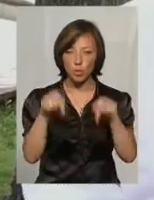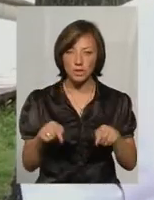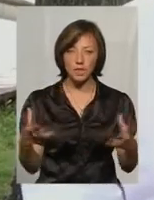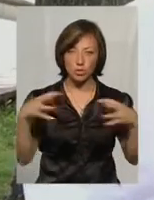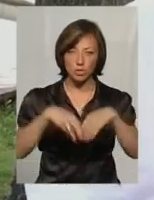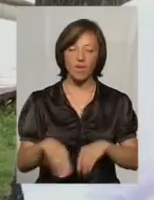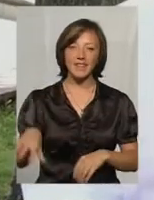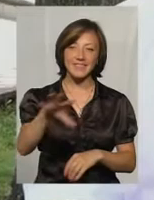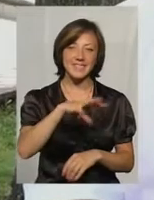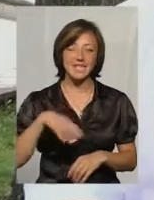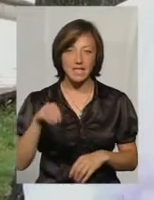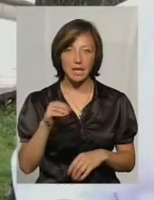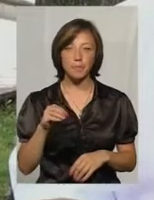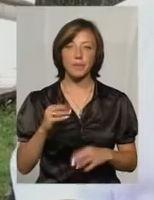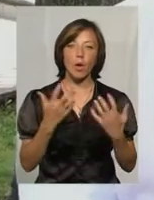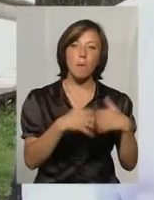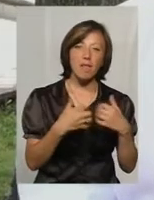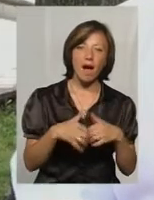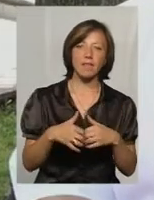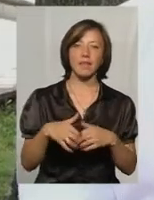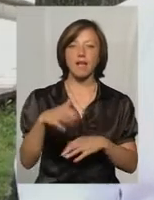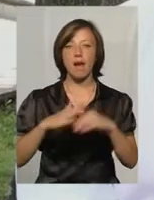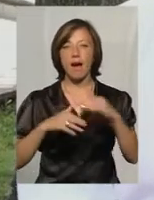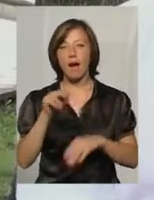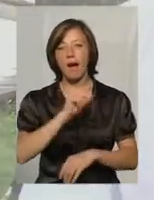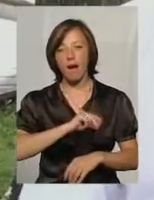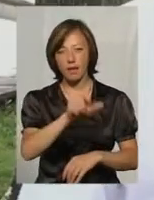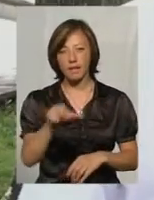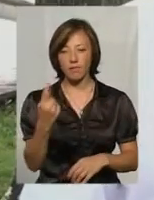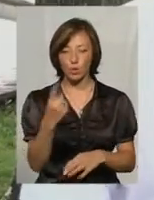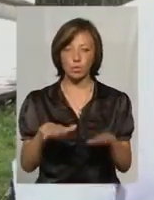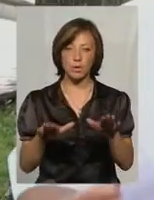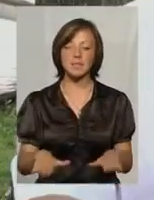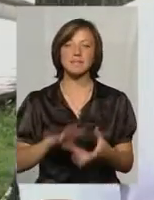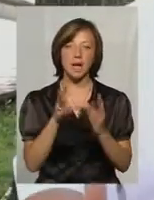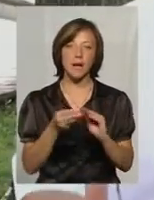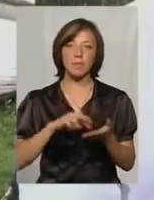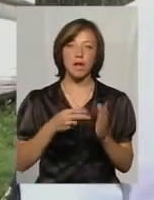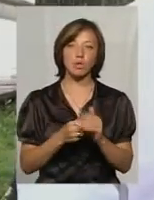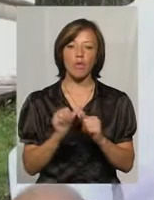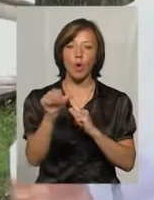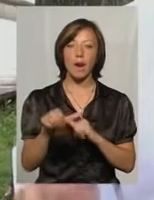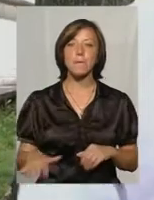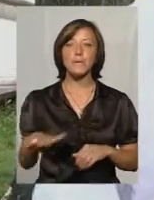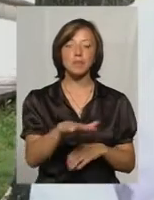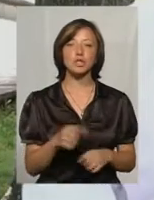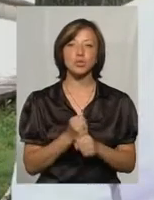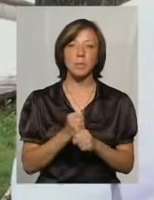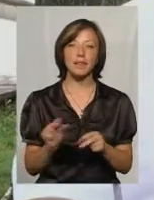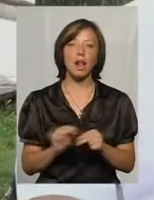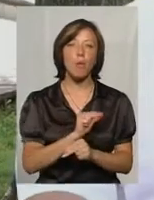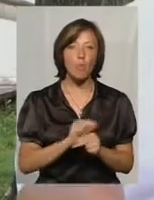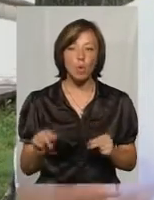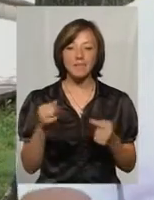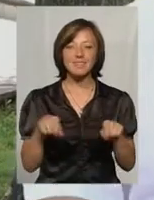всі обладнання, кадри в одному місці. Ми взагалі плануємо окремо в окремому приїждженні зробити ремонт,